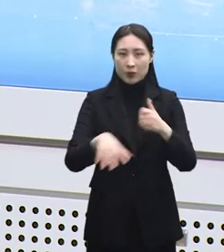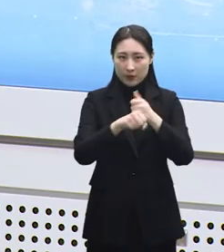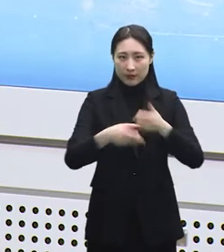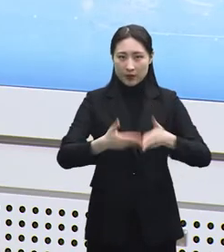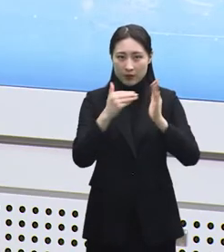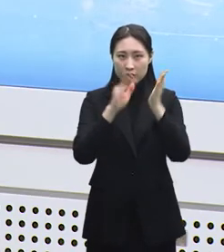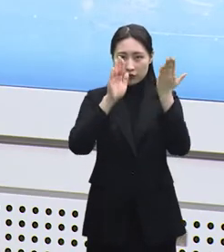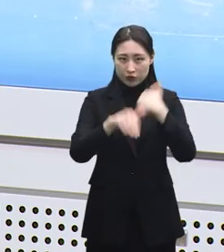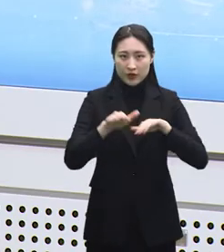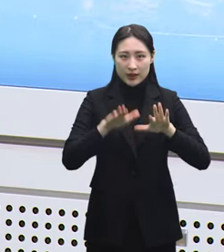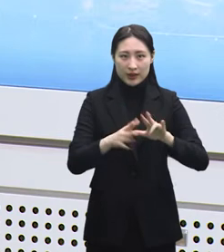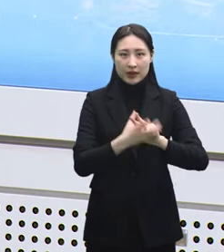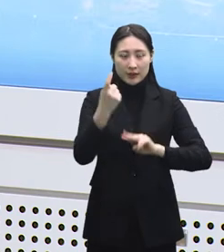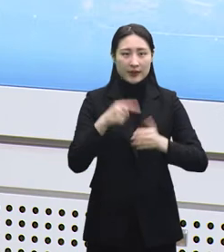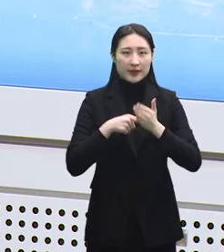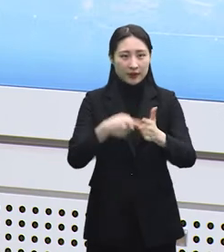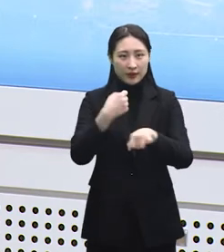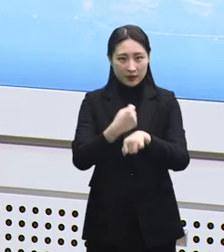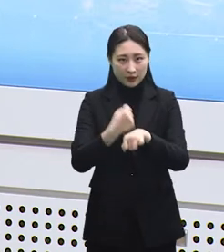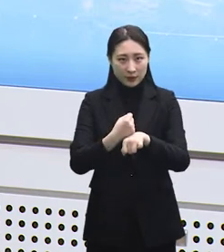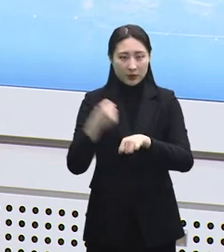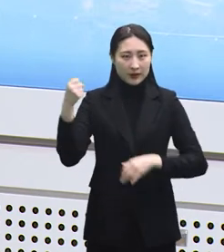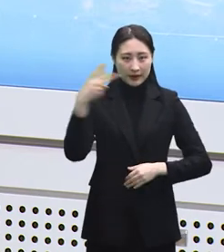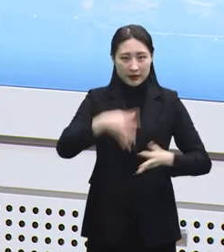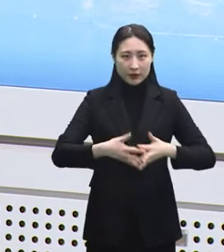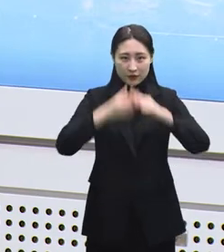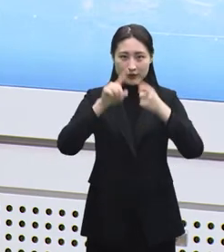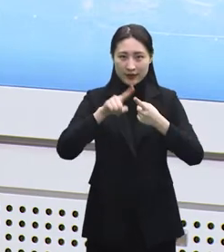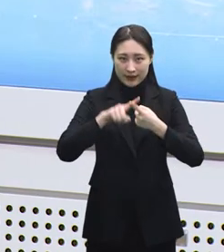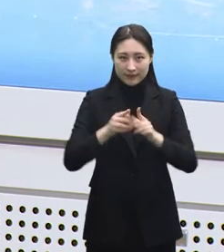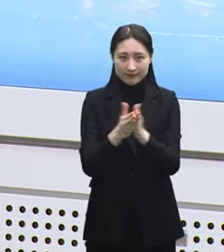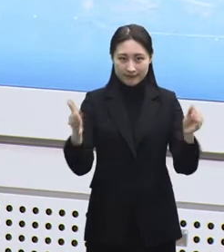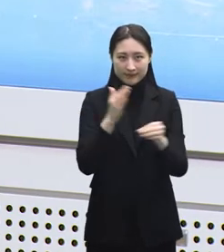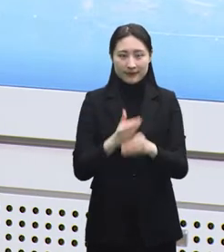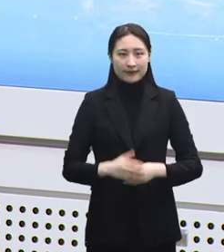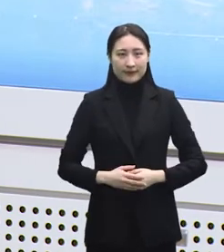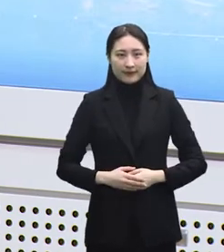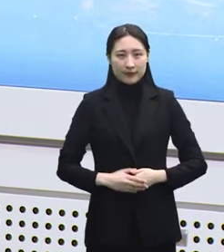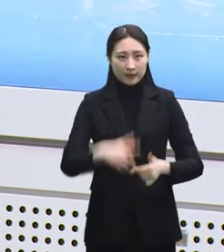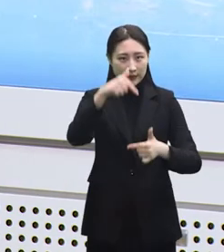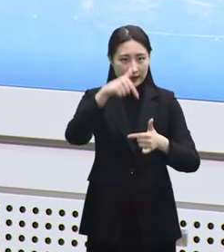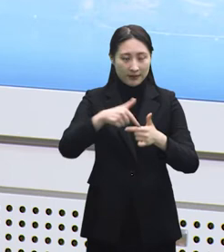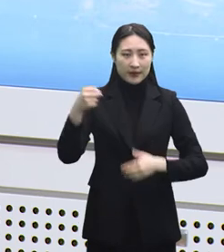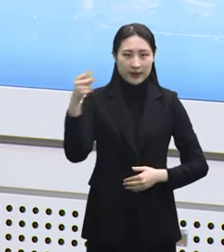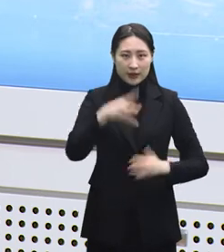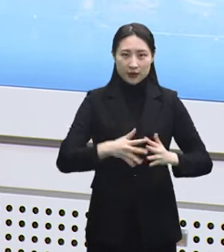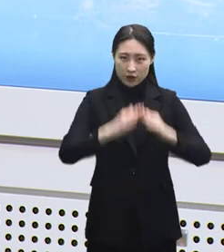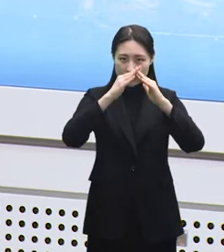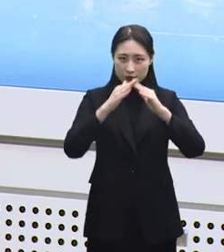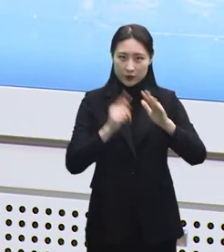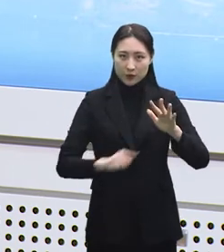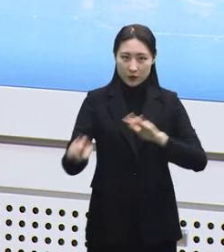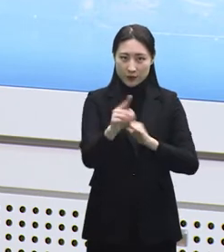신통기획을 신청하며 재건축의 속도를 내고 있습니다. 강남의 재건축의 속도를 맞춰서